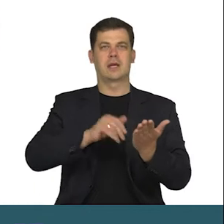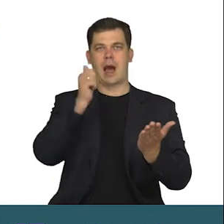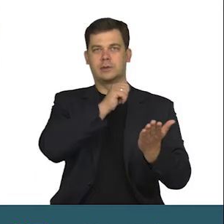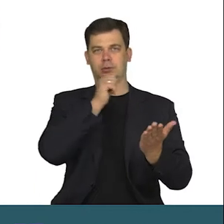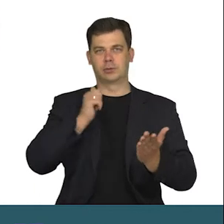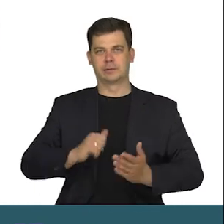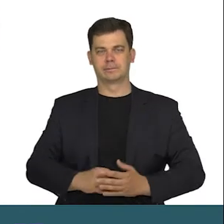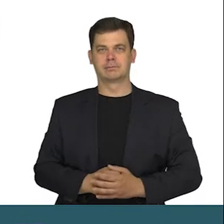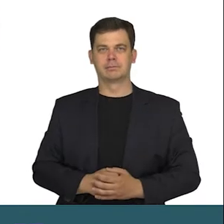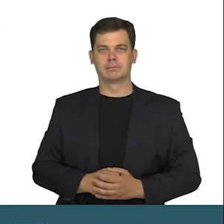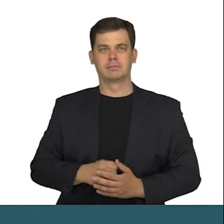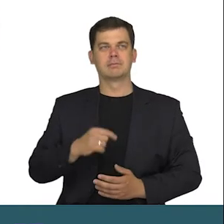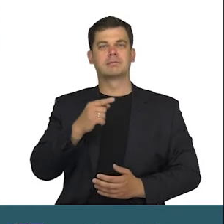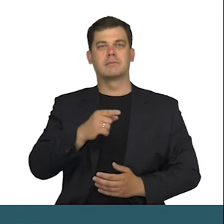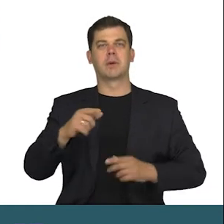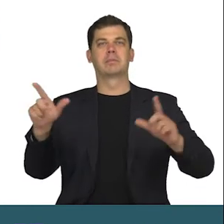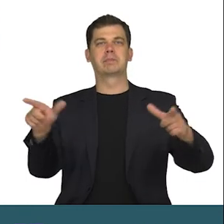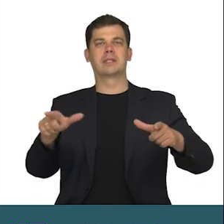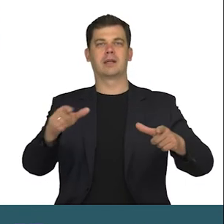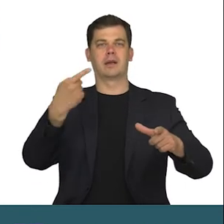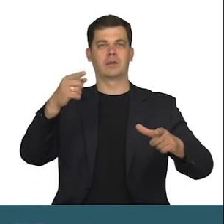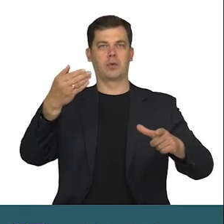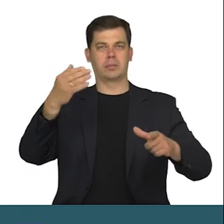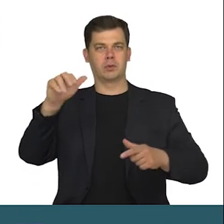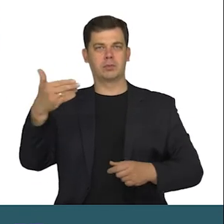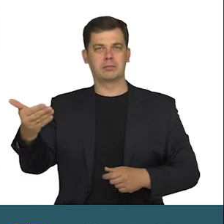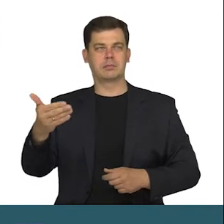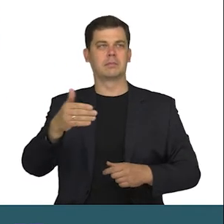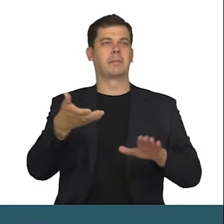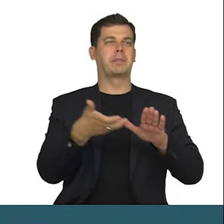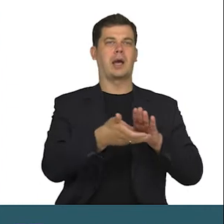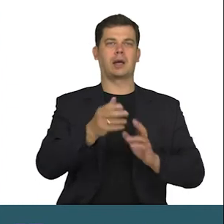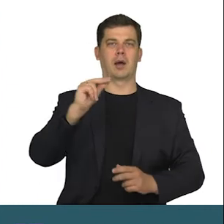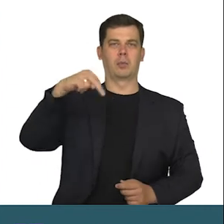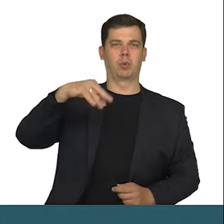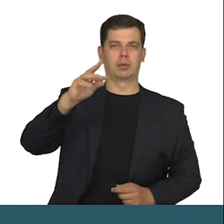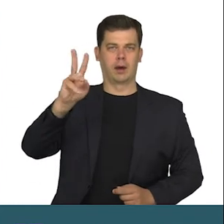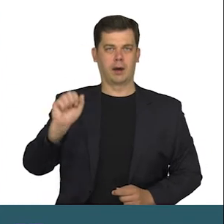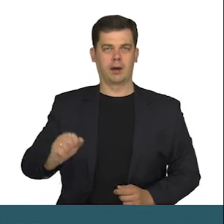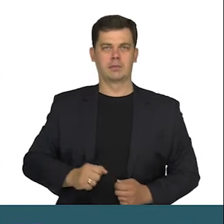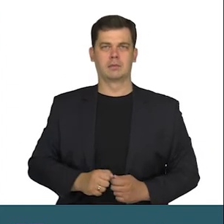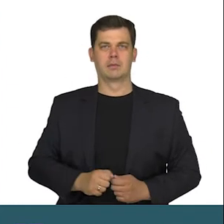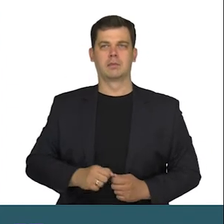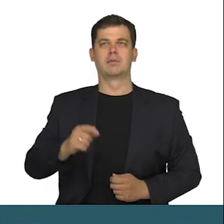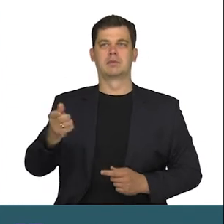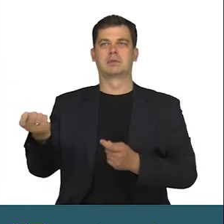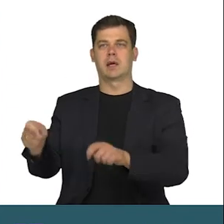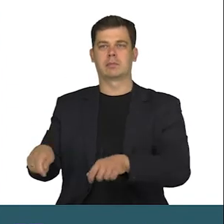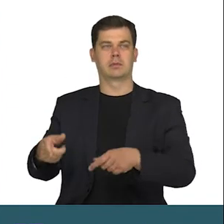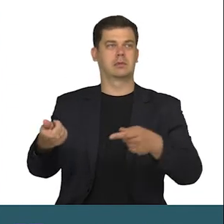Pizzeria dominium. Piekarnia płódka pozamykane.